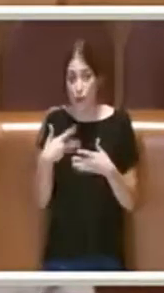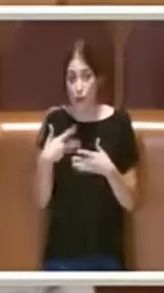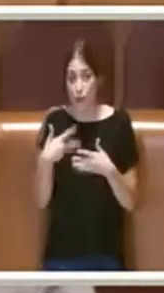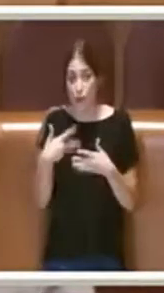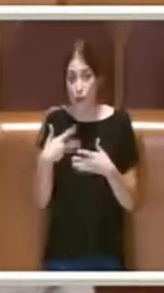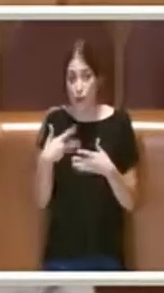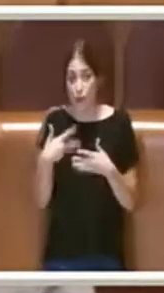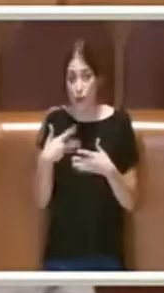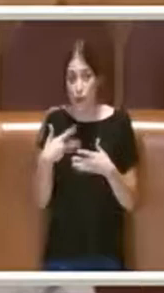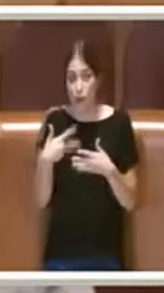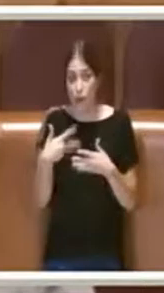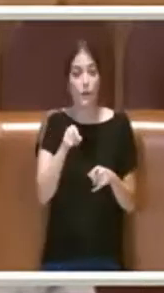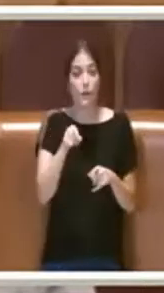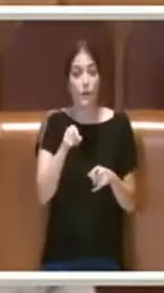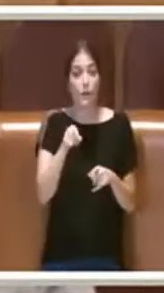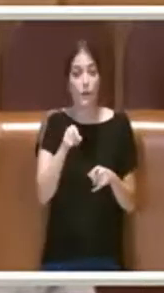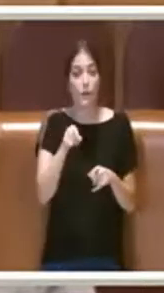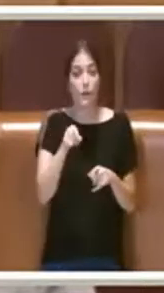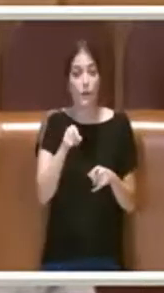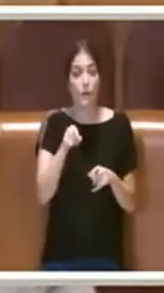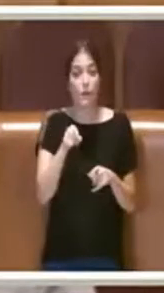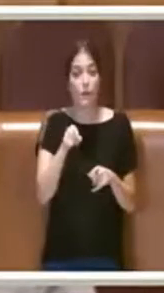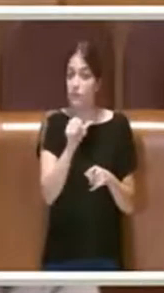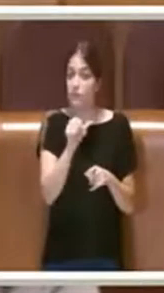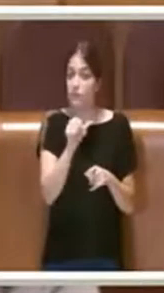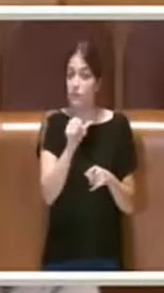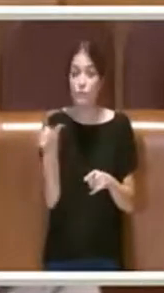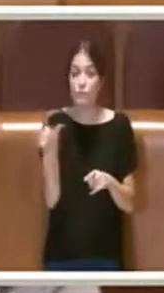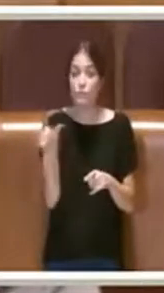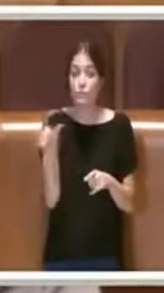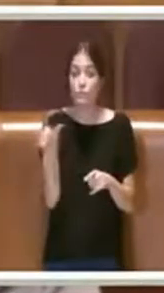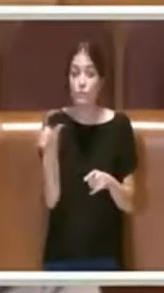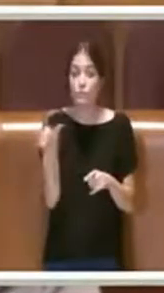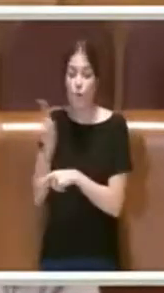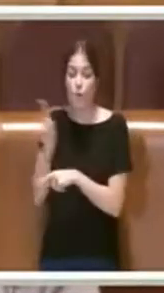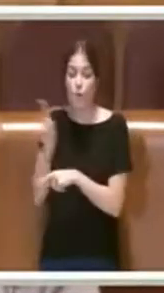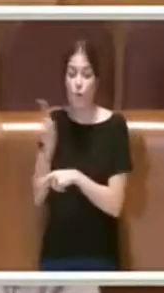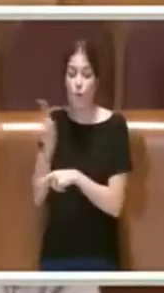non dipende esclusivamente dal Comune. Grazie.